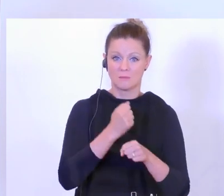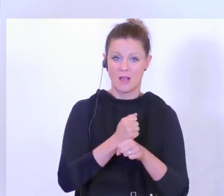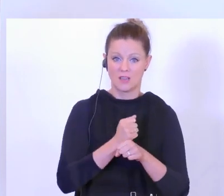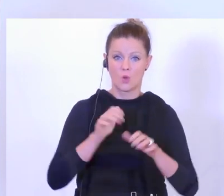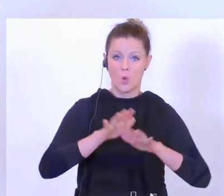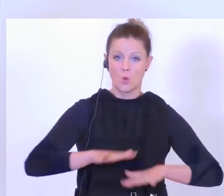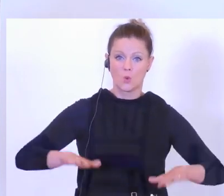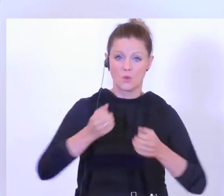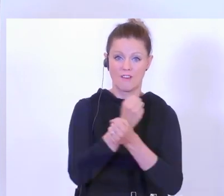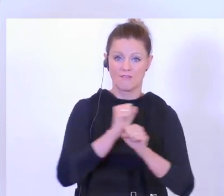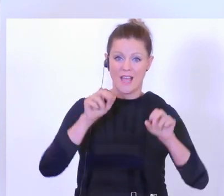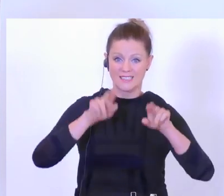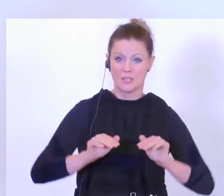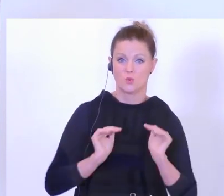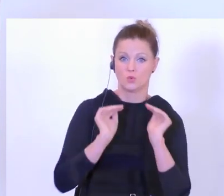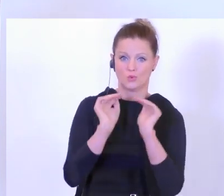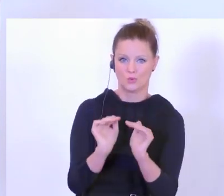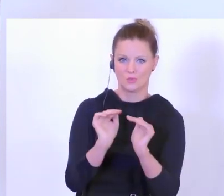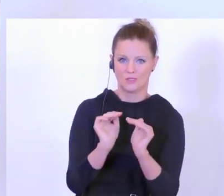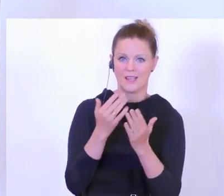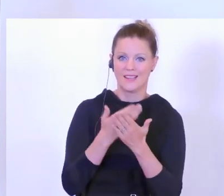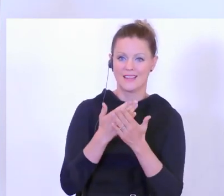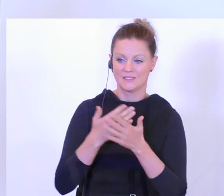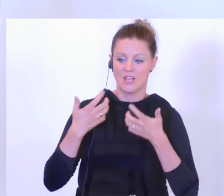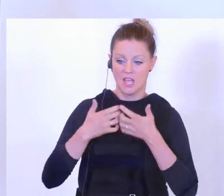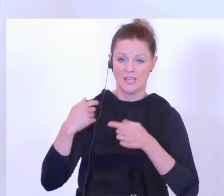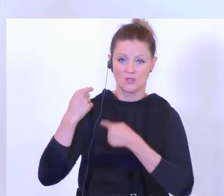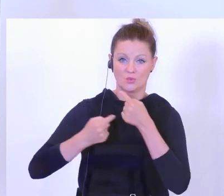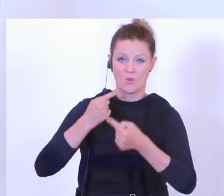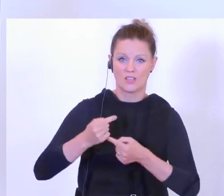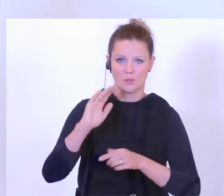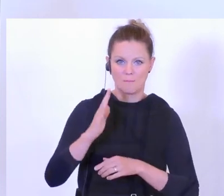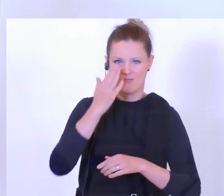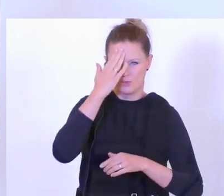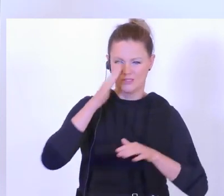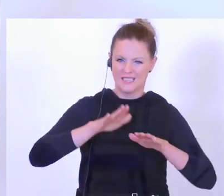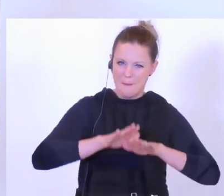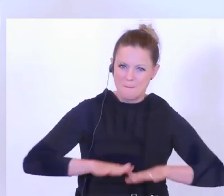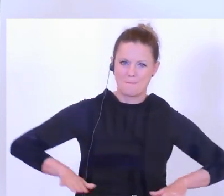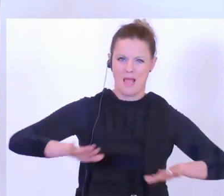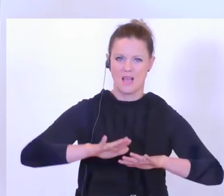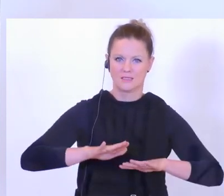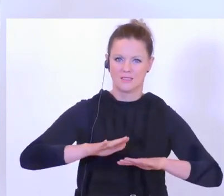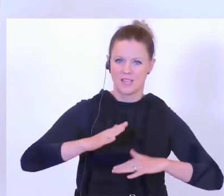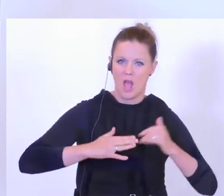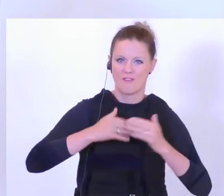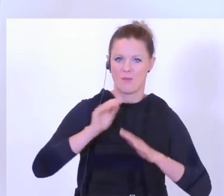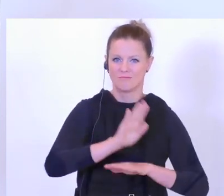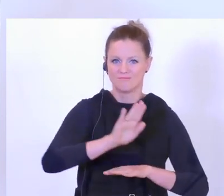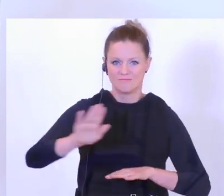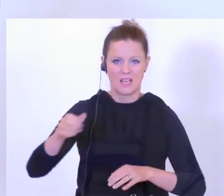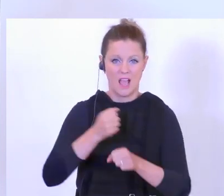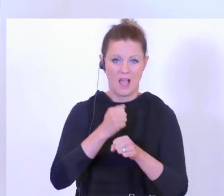genau dazu soll auch dann das historische Bewusstsein ein wichtiges Fundament für die Arbeit der Polizistinnen und